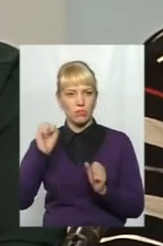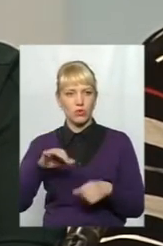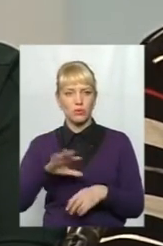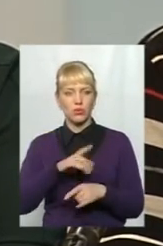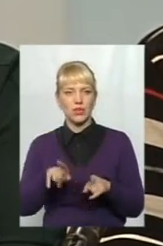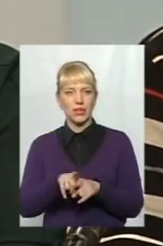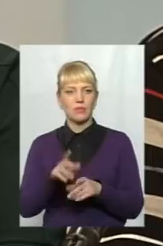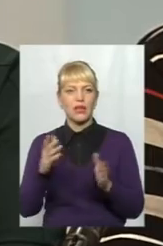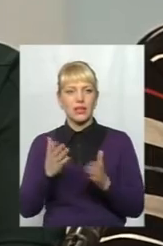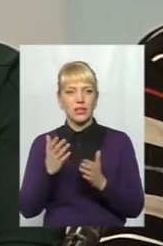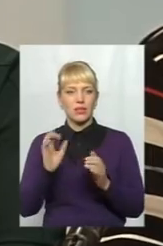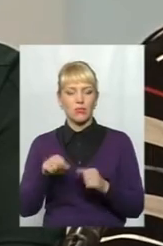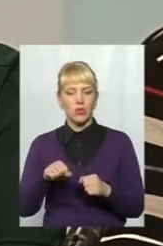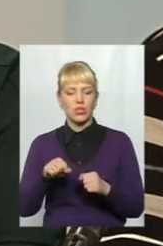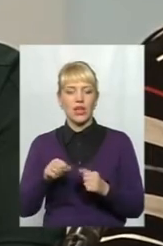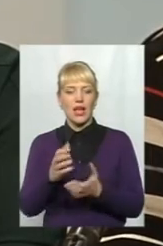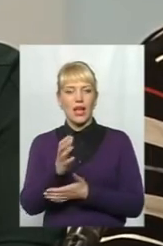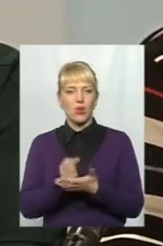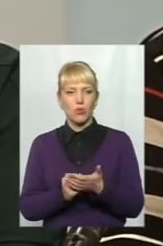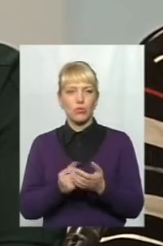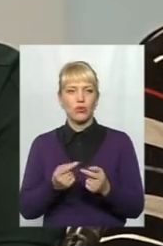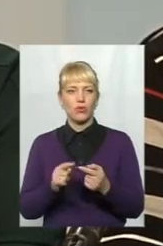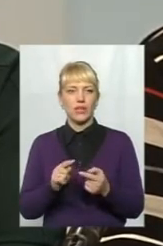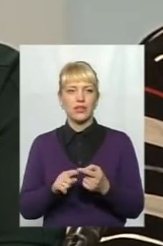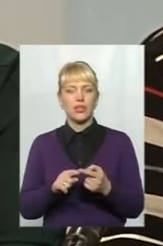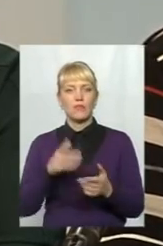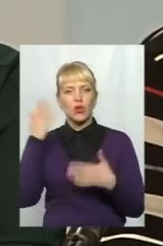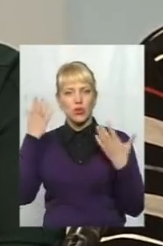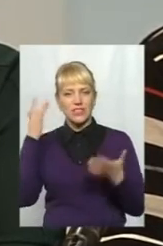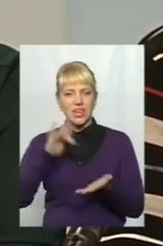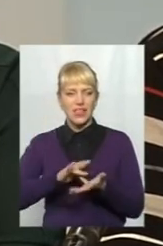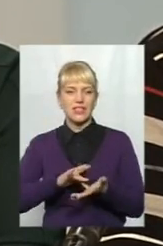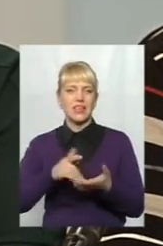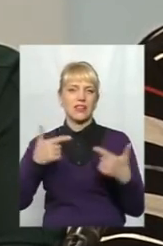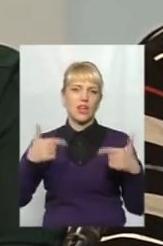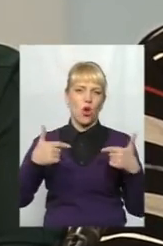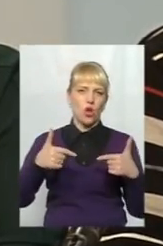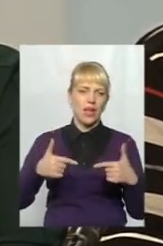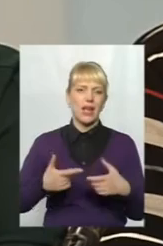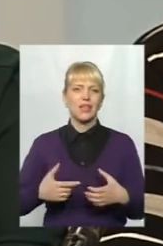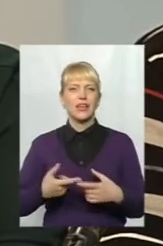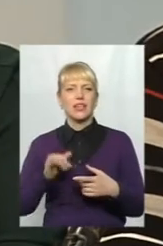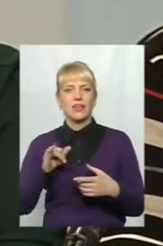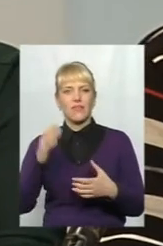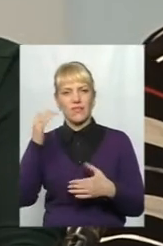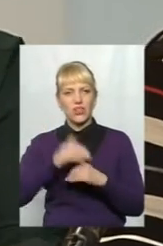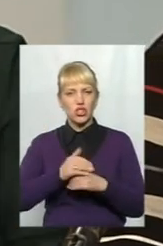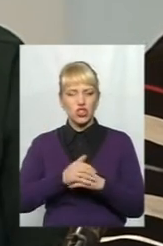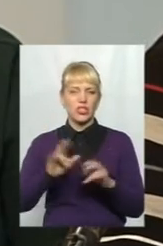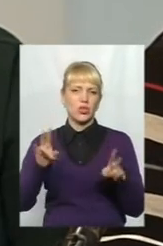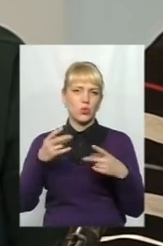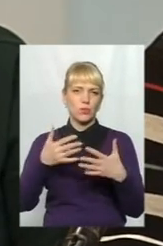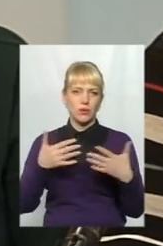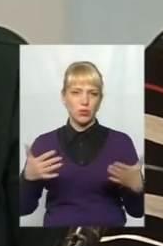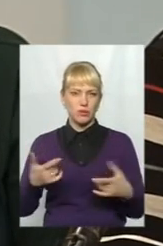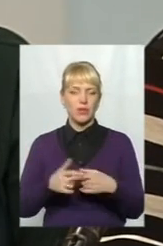бути таким, яким може акумулювати готелі, зважальні центри. У мене вас зробили навіть вечірні там і подібні сьогодні.